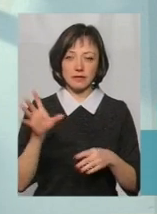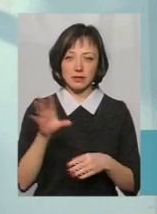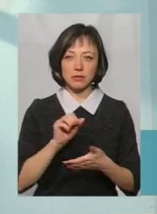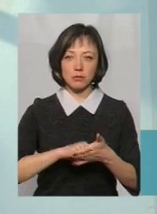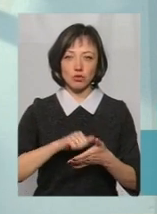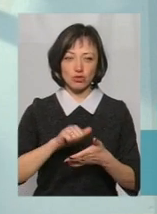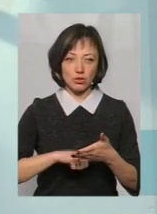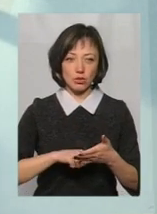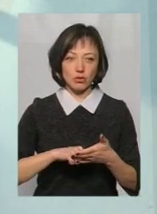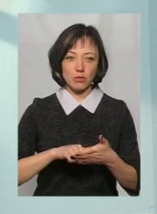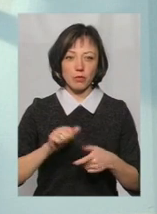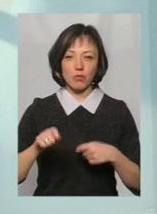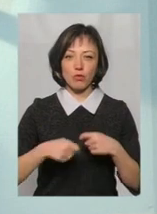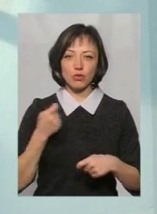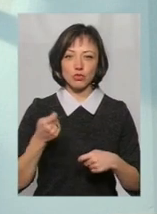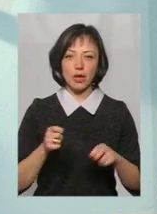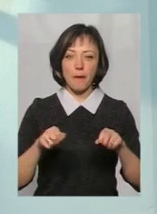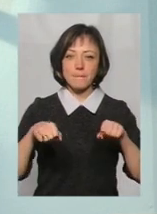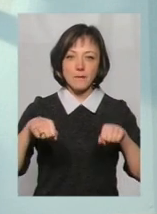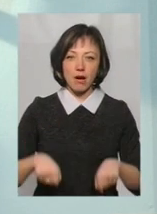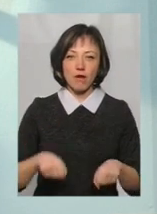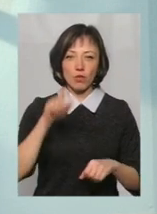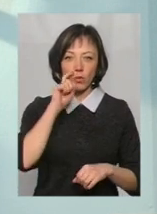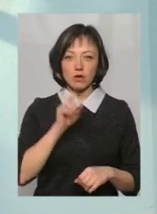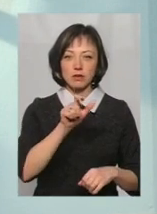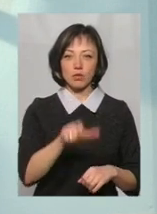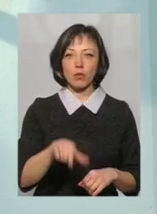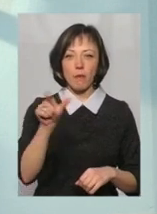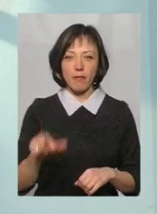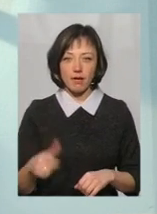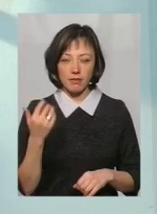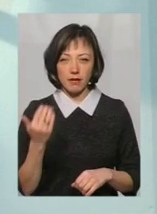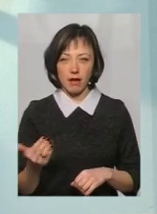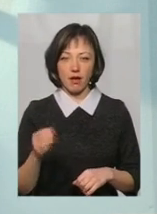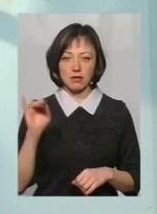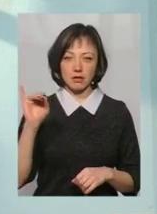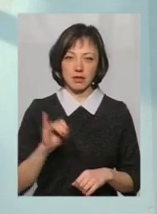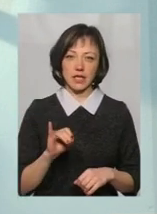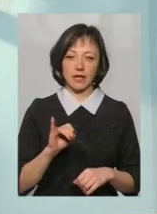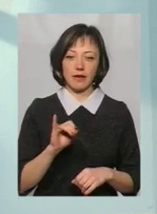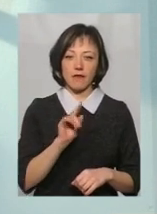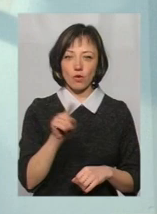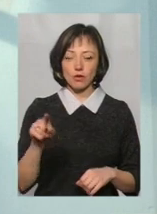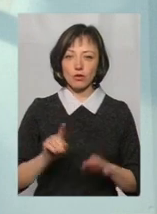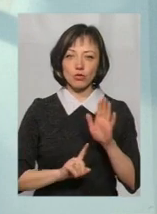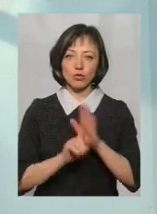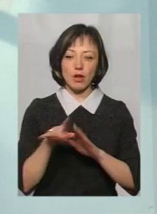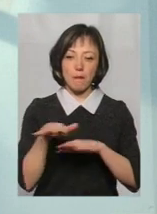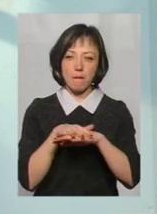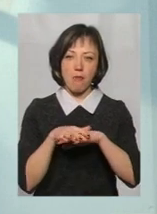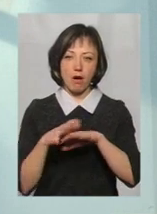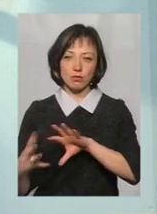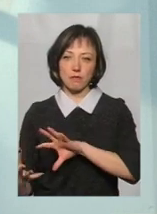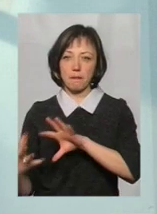порушення прав українських громадян. І вони почали масово переміщуватись.